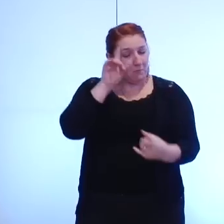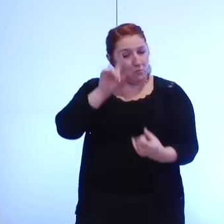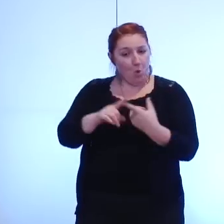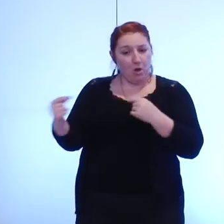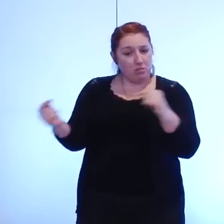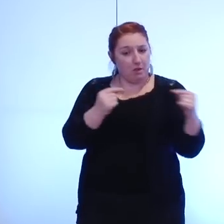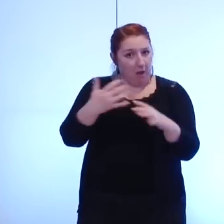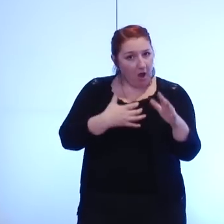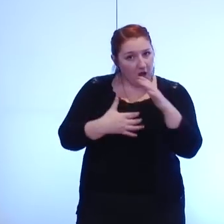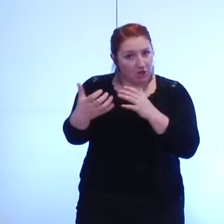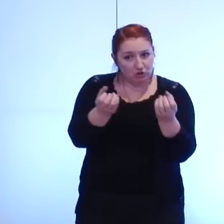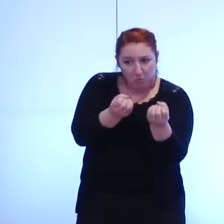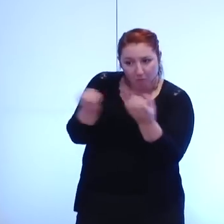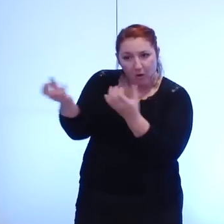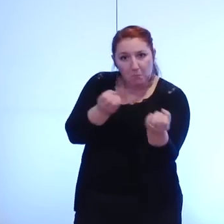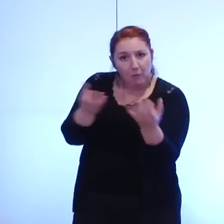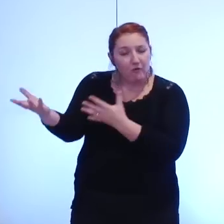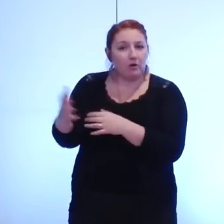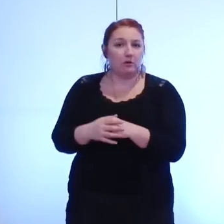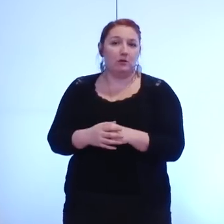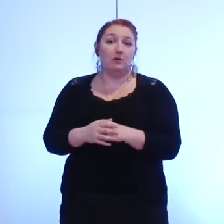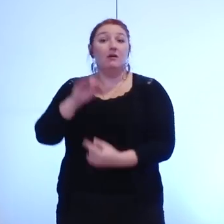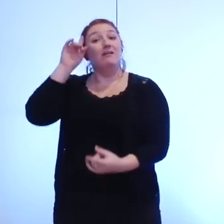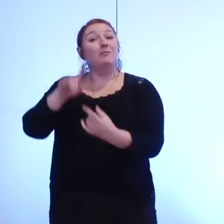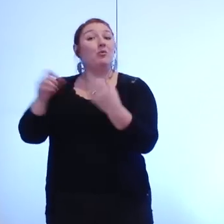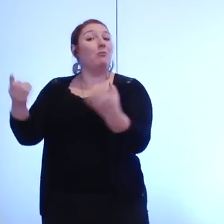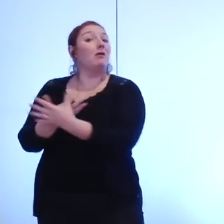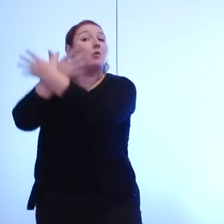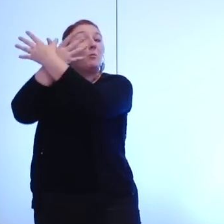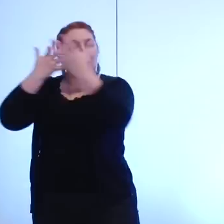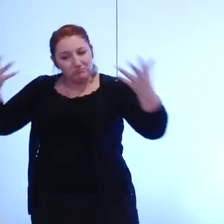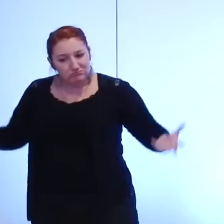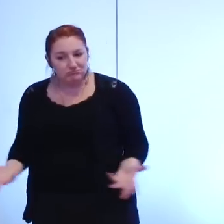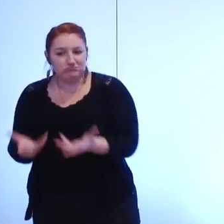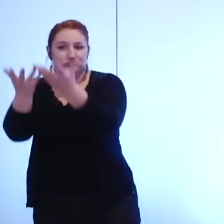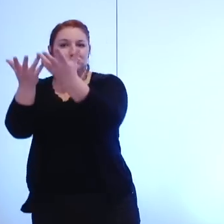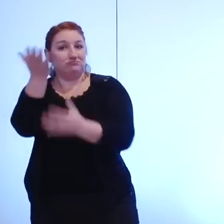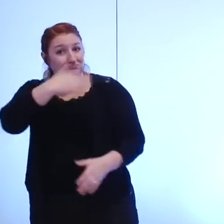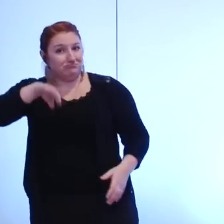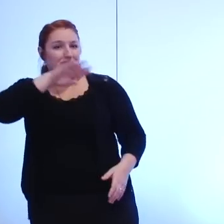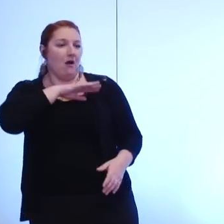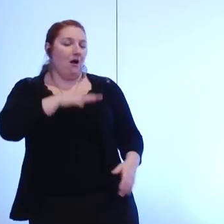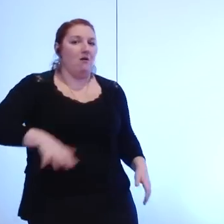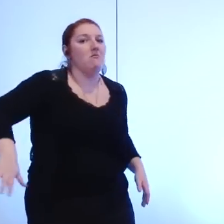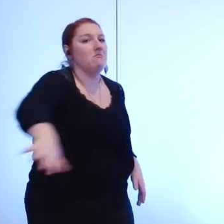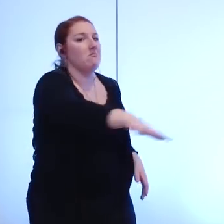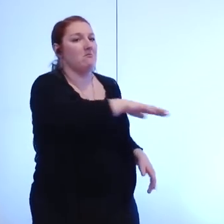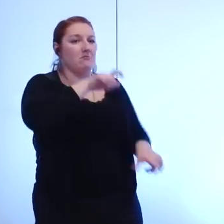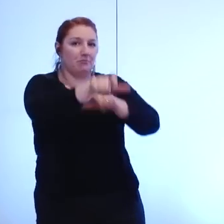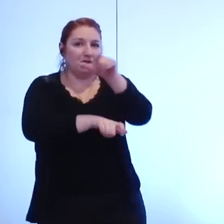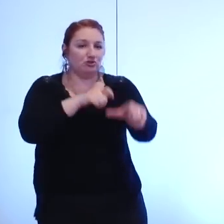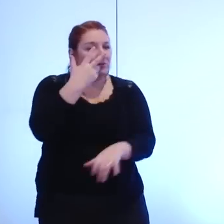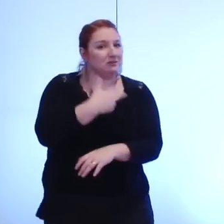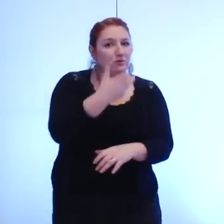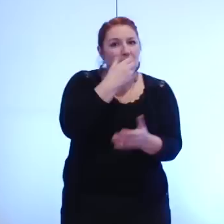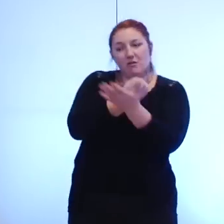faire comme vous le souhaitez en sorte que cette métropole vive aussi par les remontées de propositions ou de questions qui pourraient